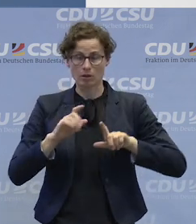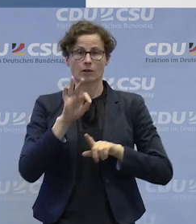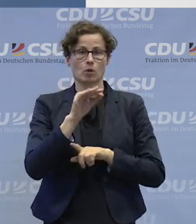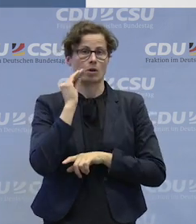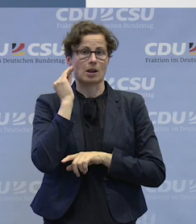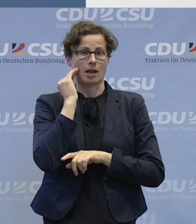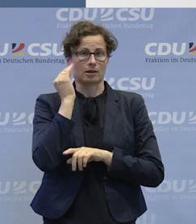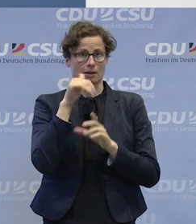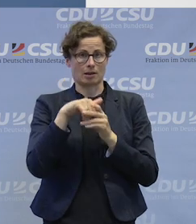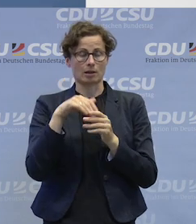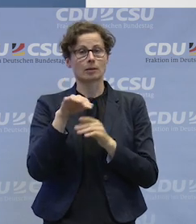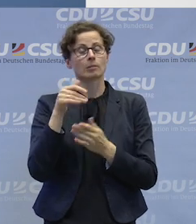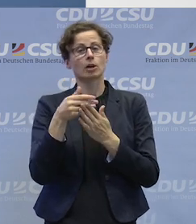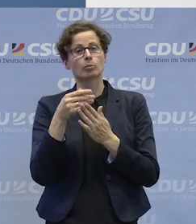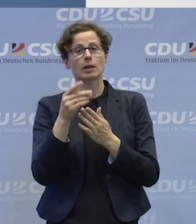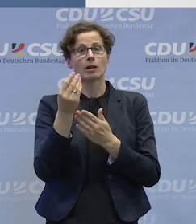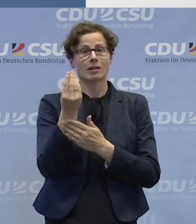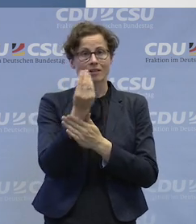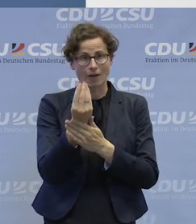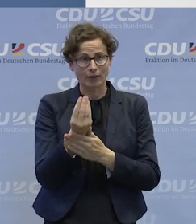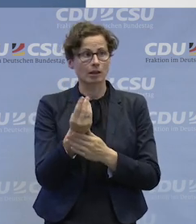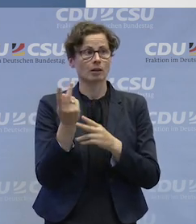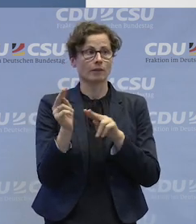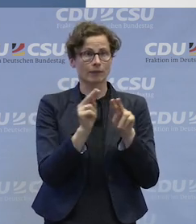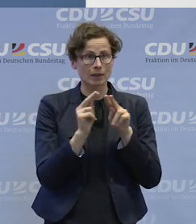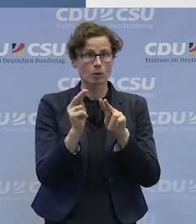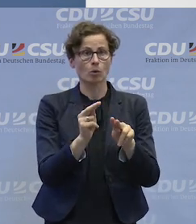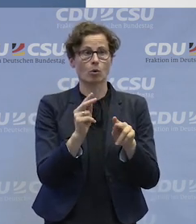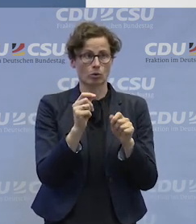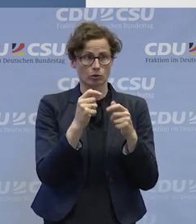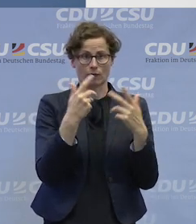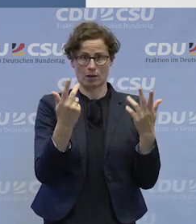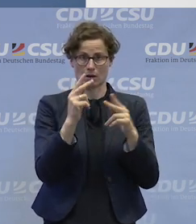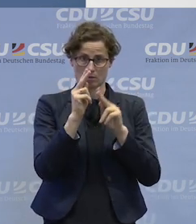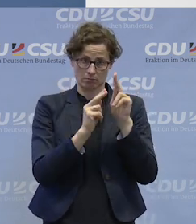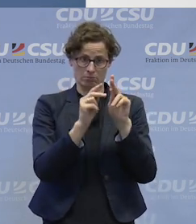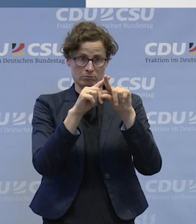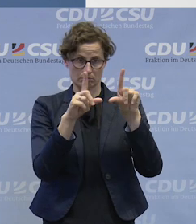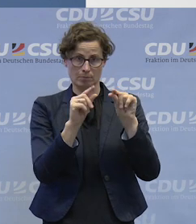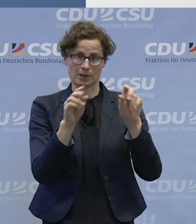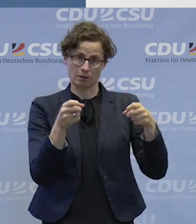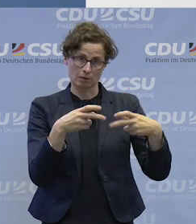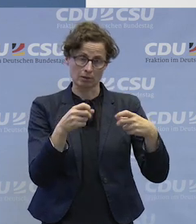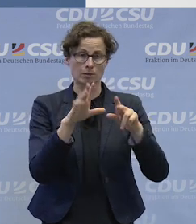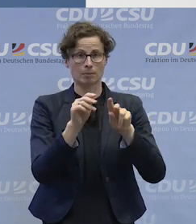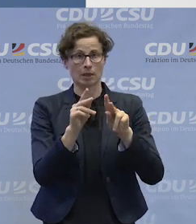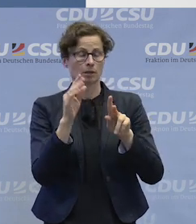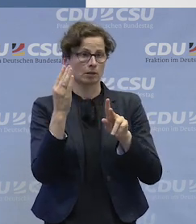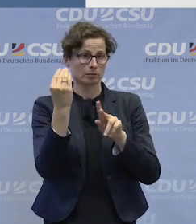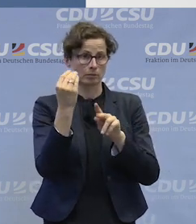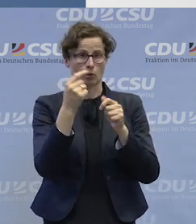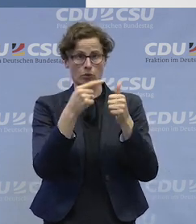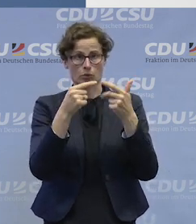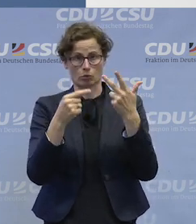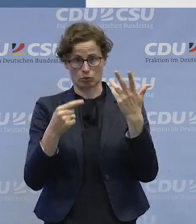über Grafiken, Videos etc., dass die eben verschiedentlich präsentiert werden. Es sollen vielfältige Möglichkeiten